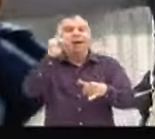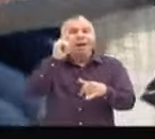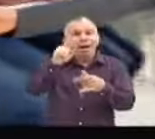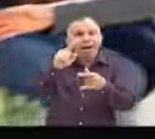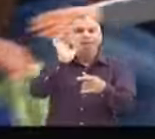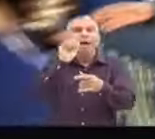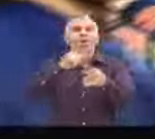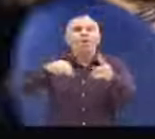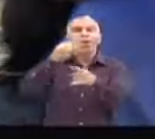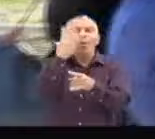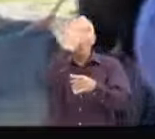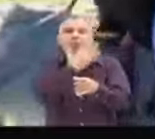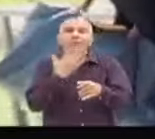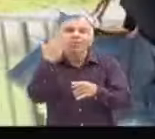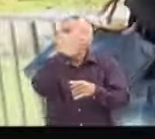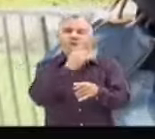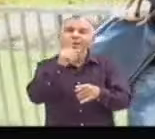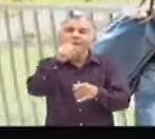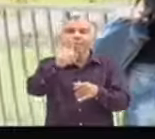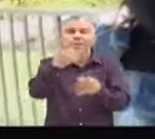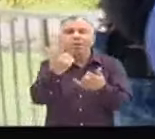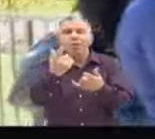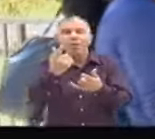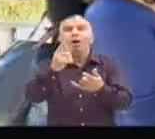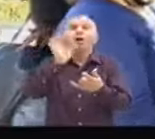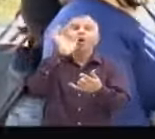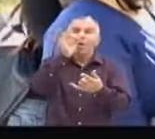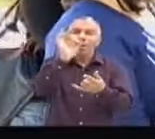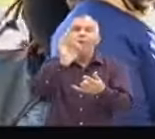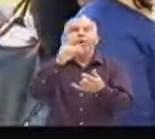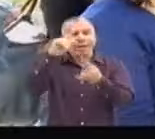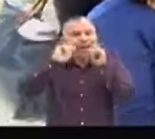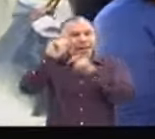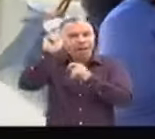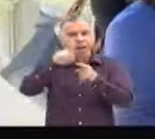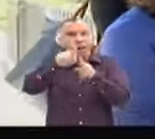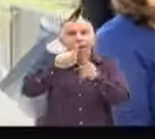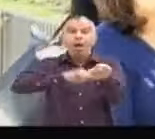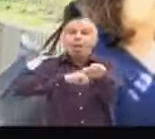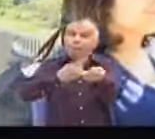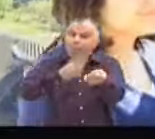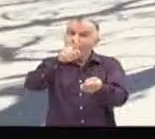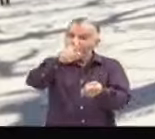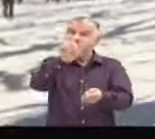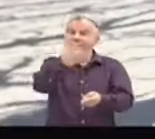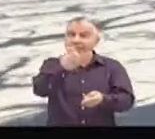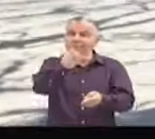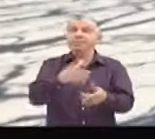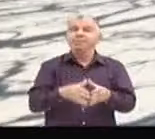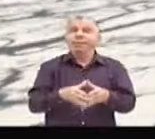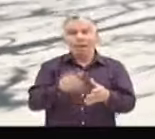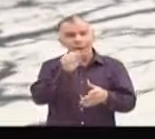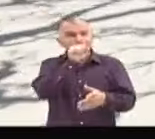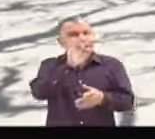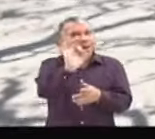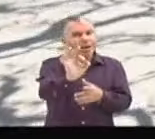tu es due ? Cosmopolite. Congo. Et toi tu es ? Maléguie. Kurde. Polonaise. Polonaise. C